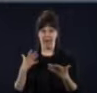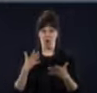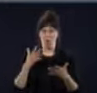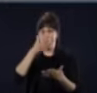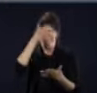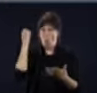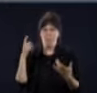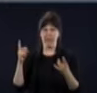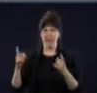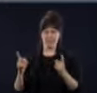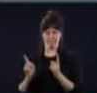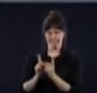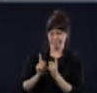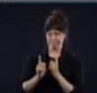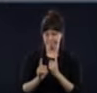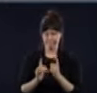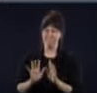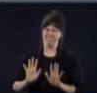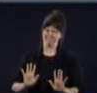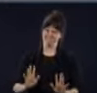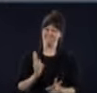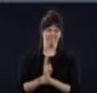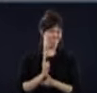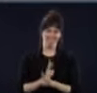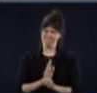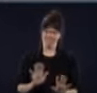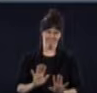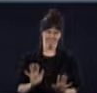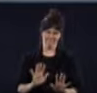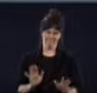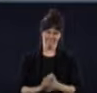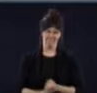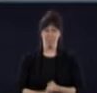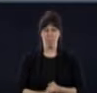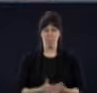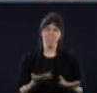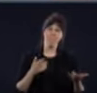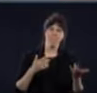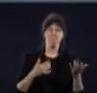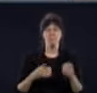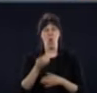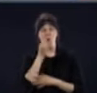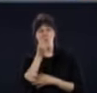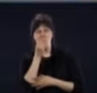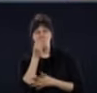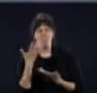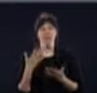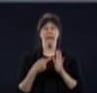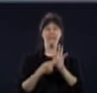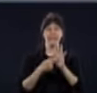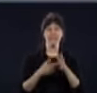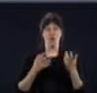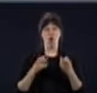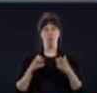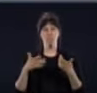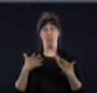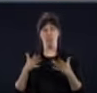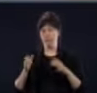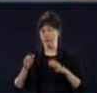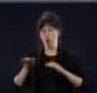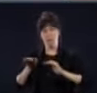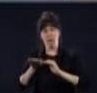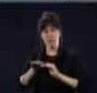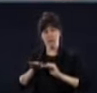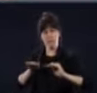à dire, mais je veux dire, dans un contexte de repas, on peut toujours avoir la scène de l'homme et la femme qui sont dans une grande, grande table avec un chandelier dans le